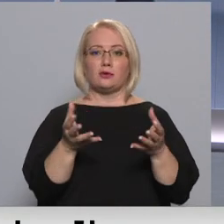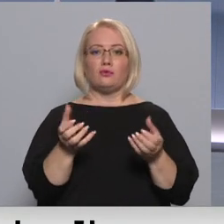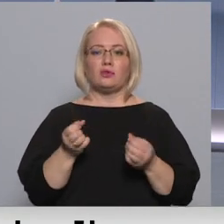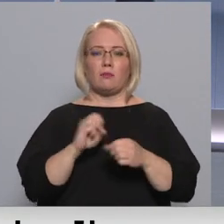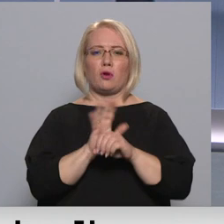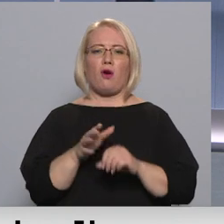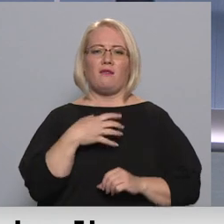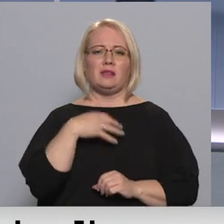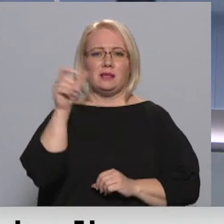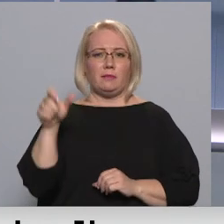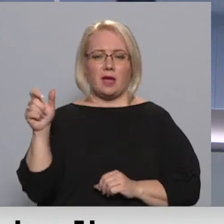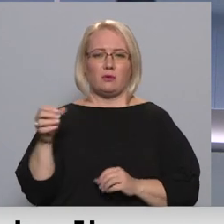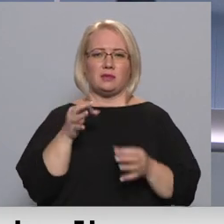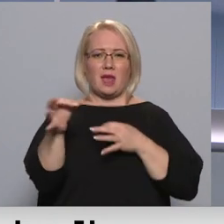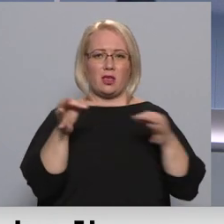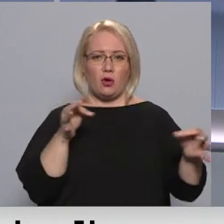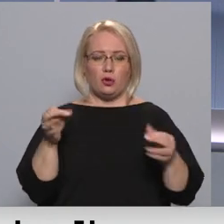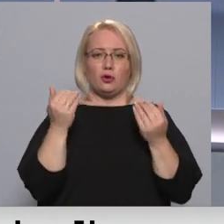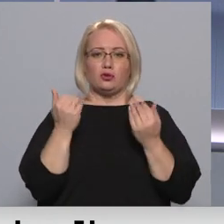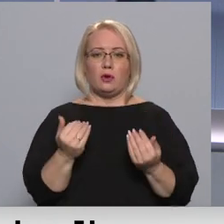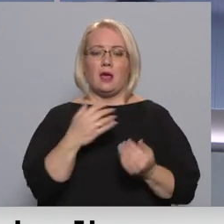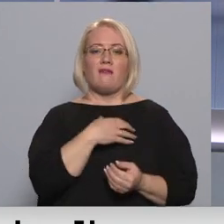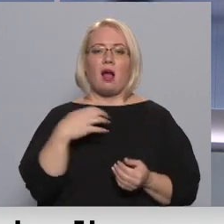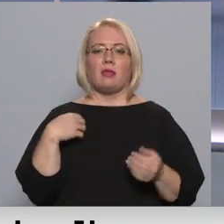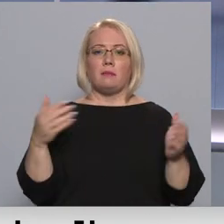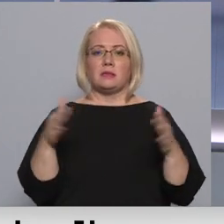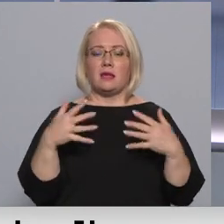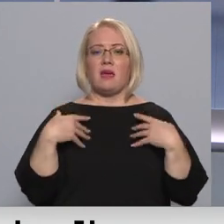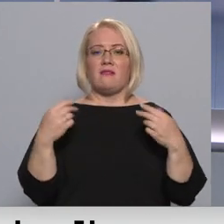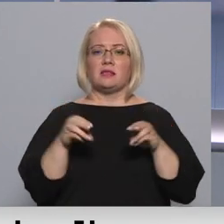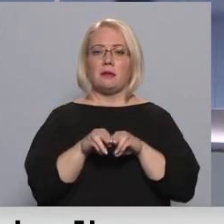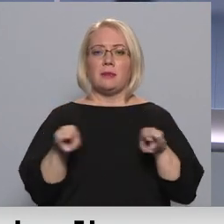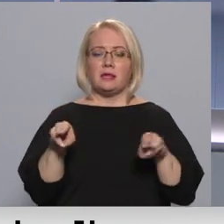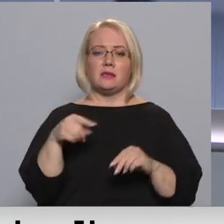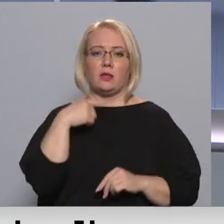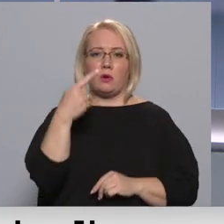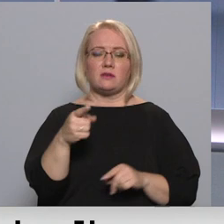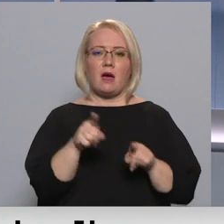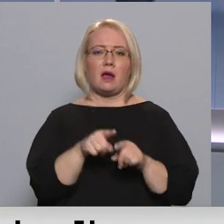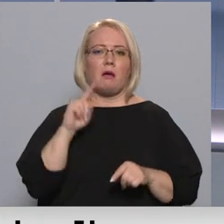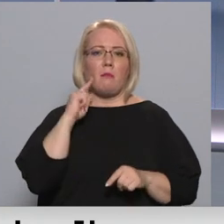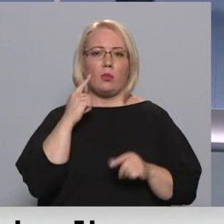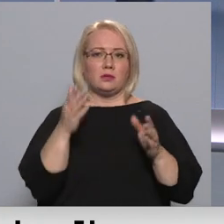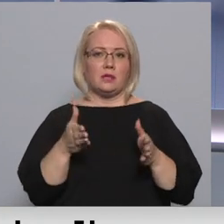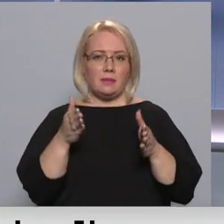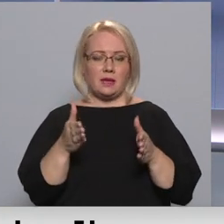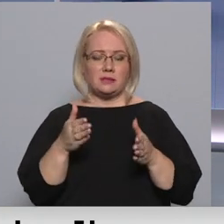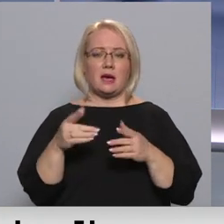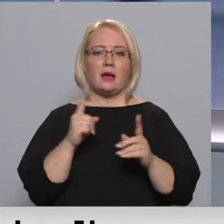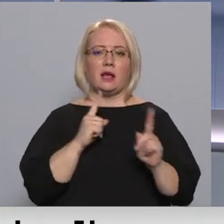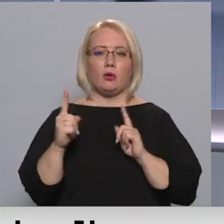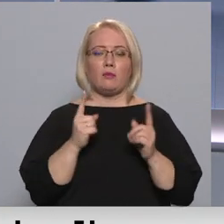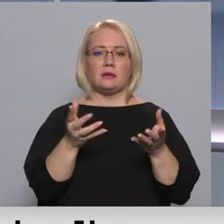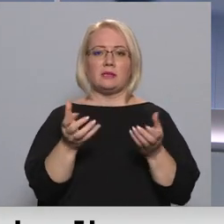COVID-19 pacientus reģionos, šodienas valdības sēdē Veselības ministrija nosauca arī Madonas slimnīcu. Rīkojums